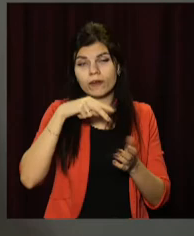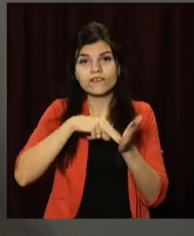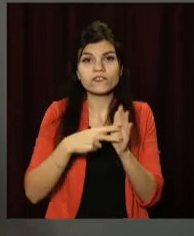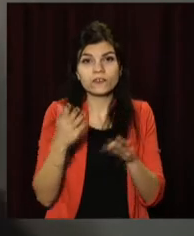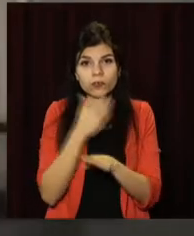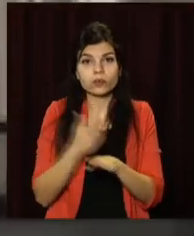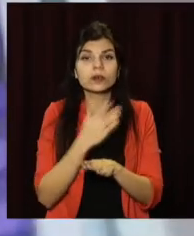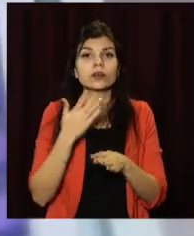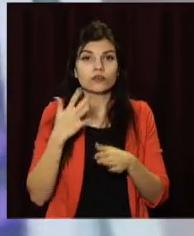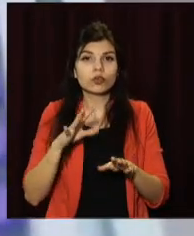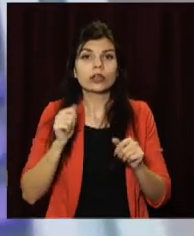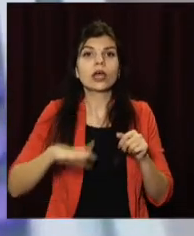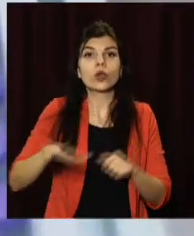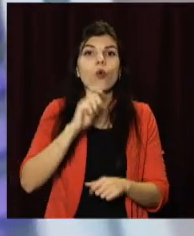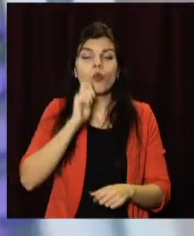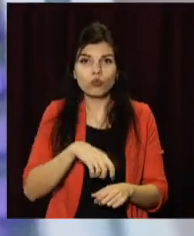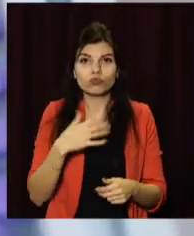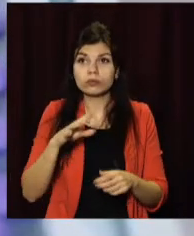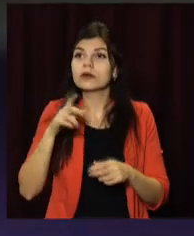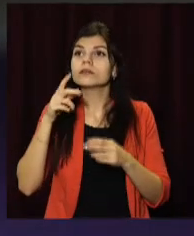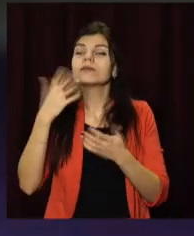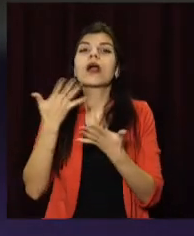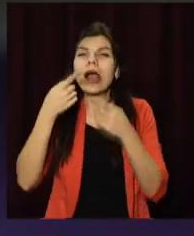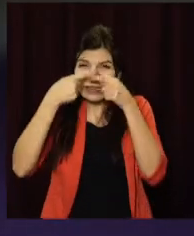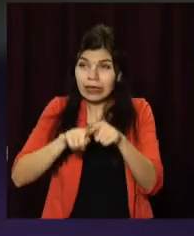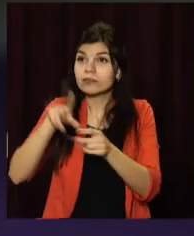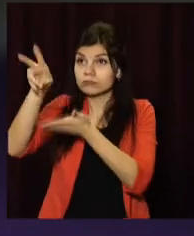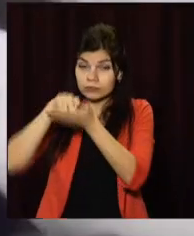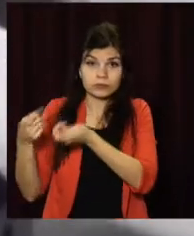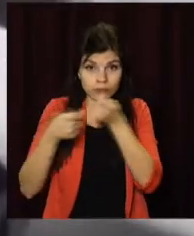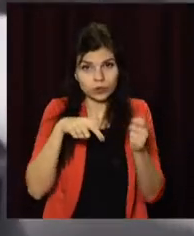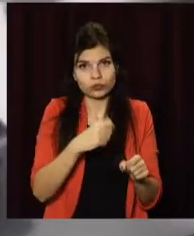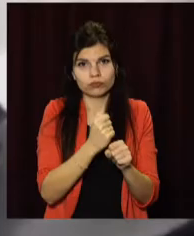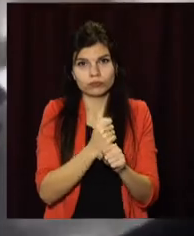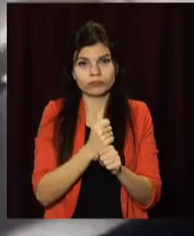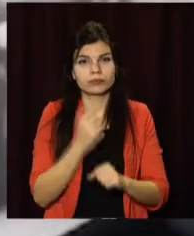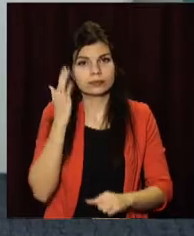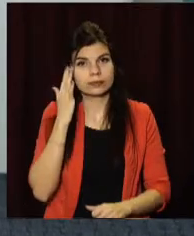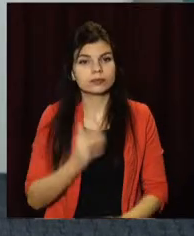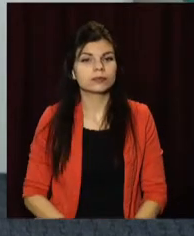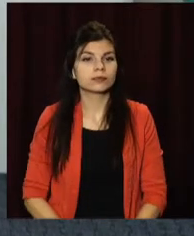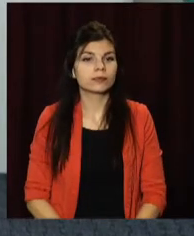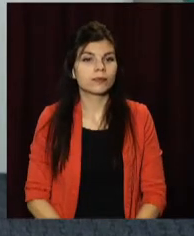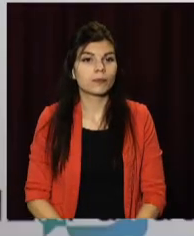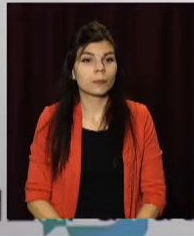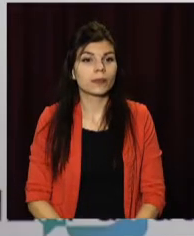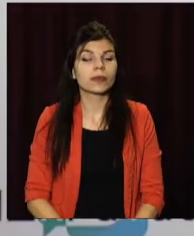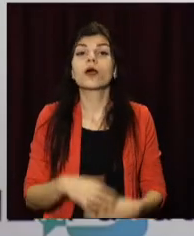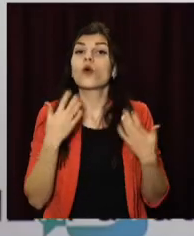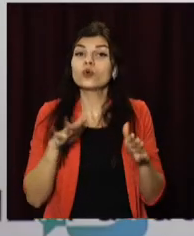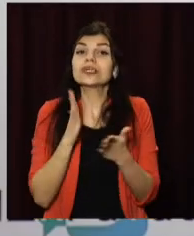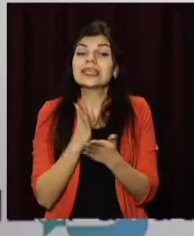налагодити і на території України, заявили представники постачальника. А є вже